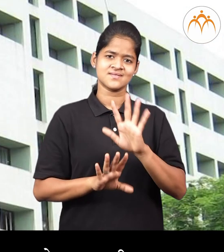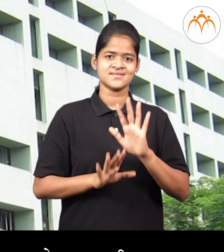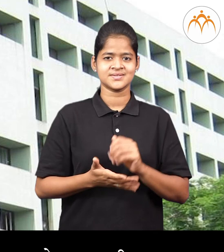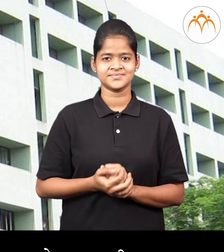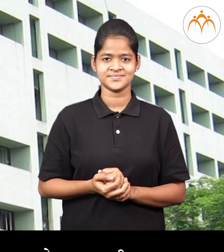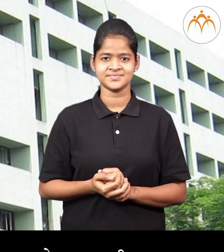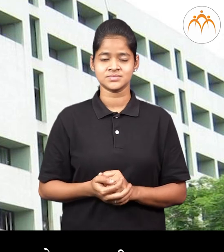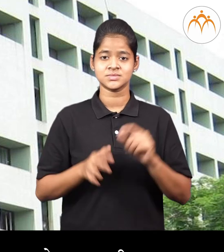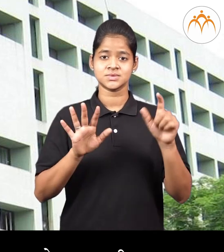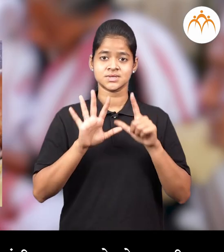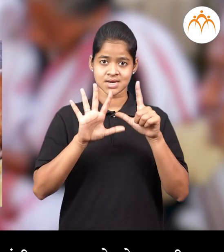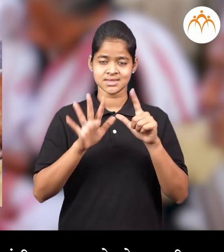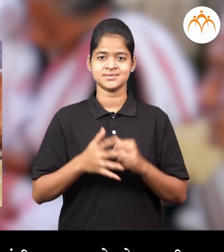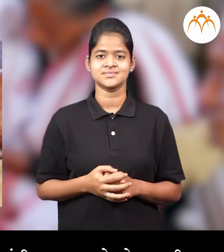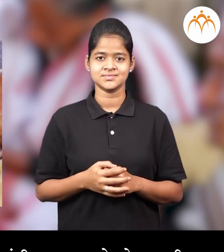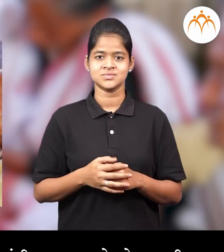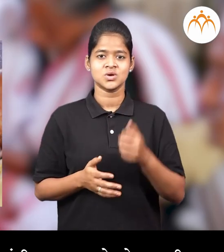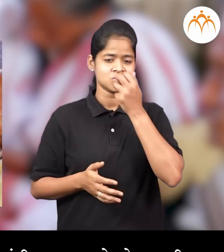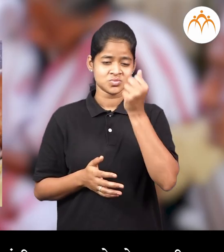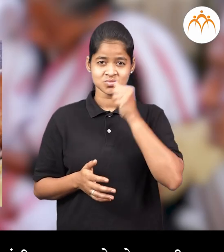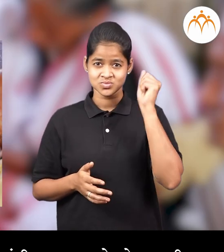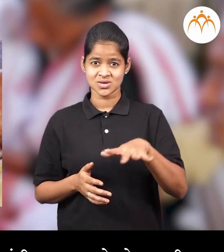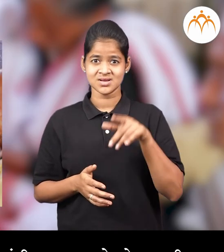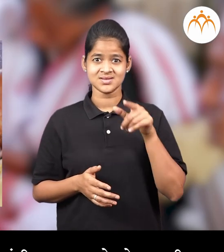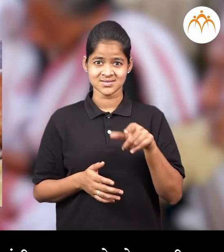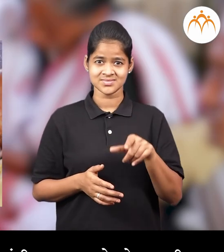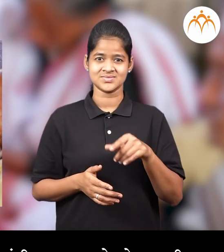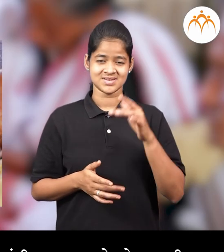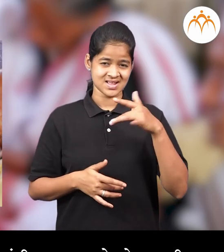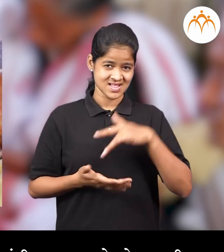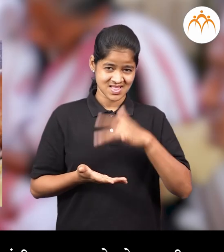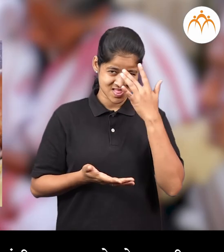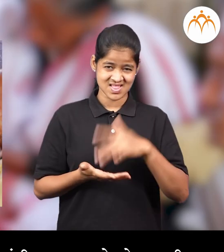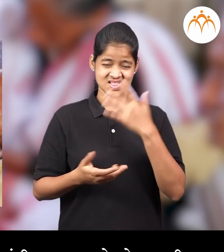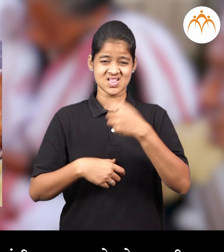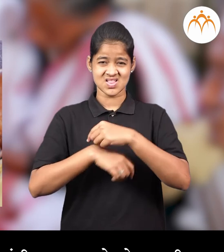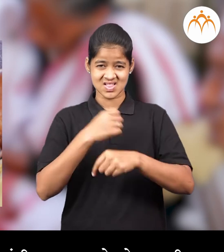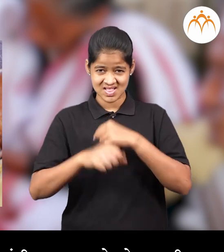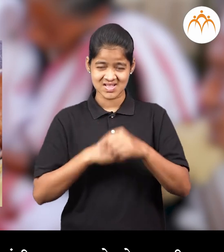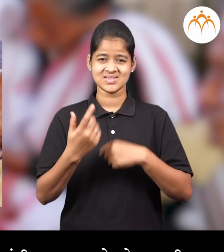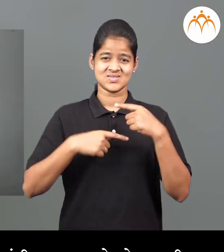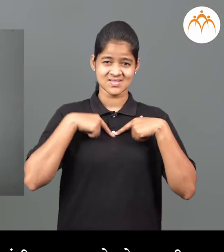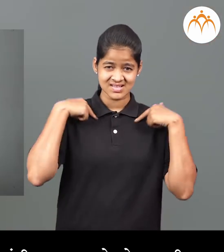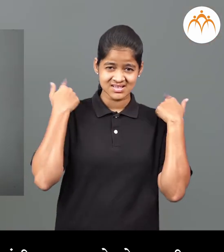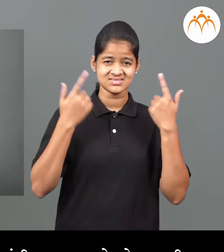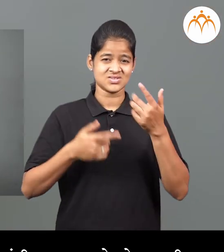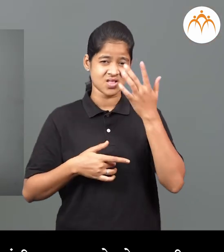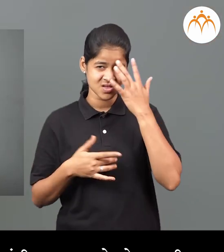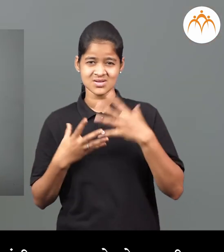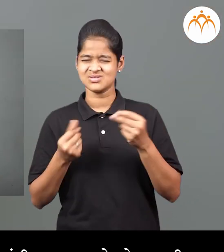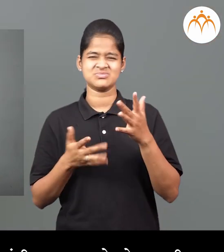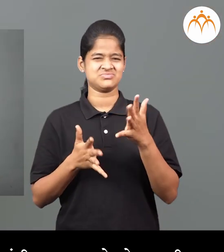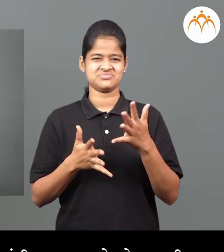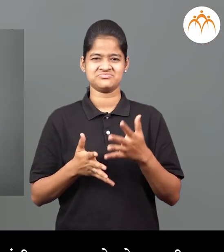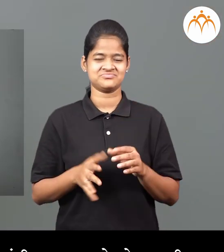जातात, सात, मंत्र तंत्र, अंगारे धुपारे, गंडे दोरे यानी